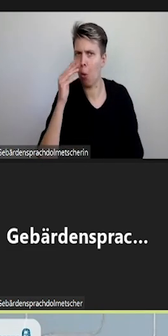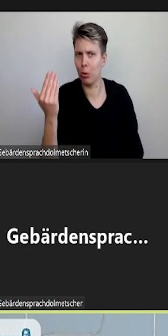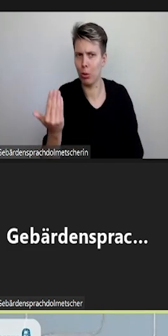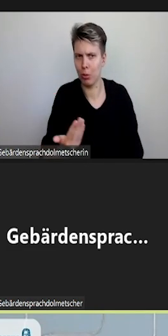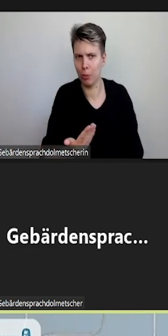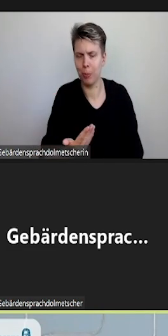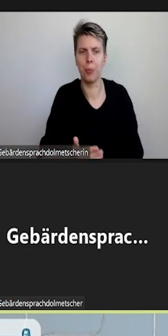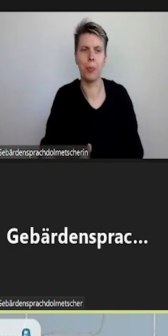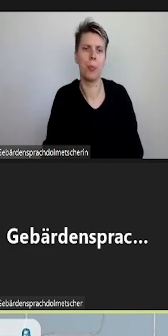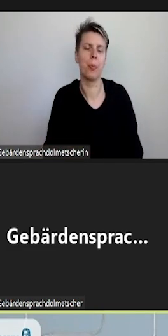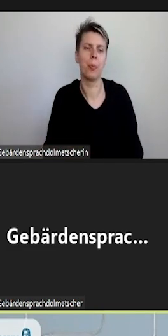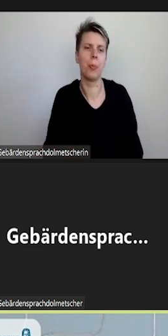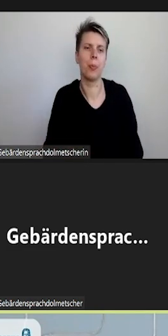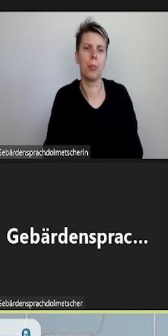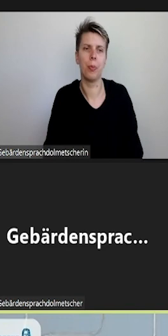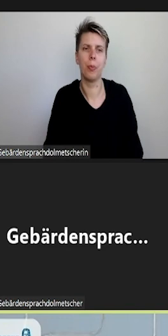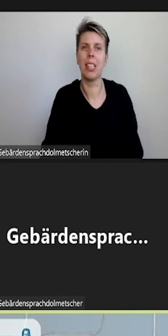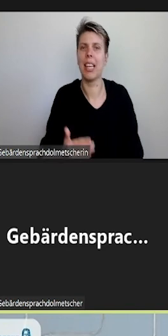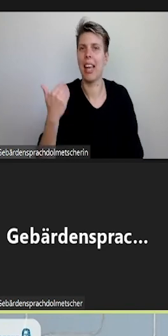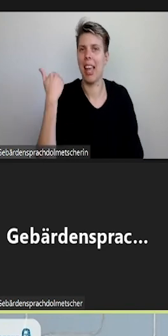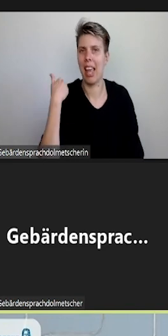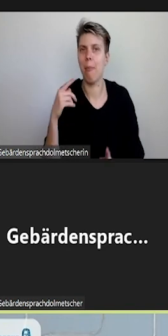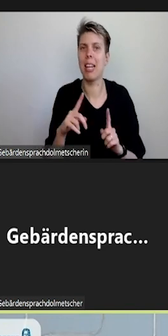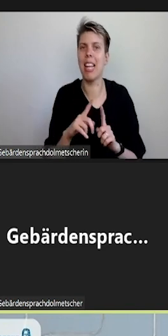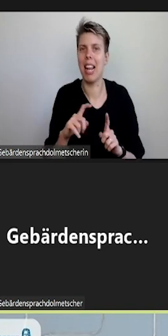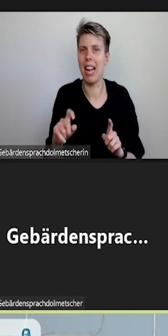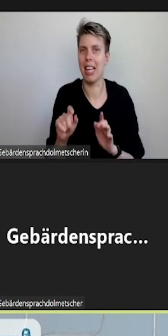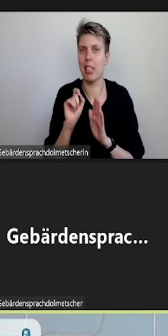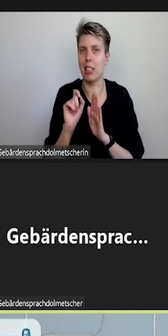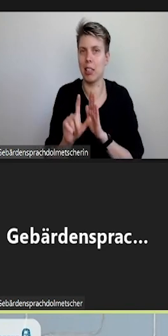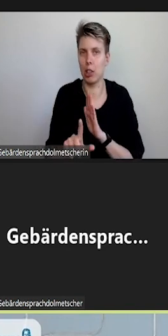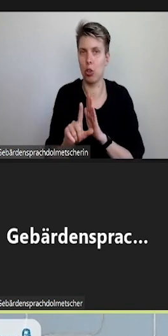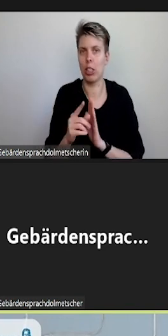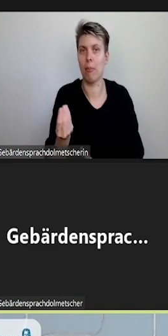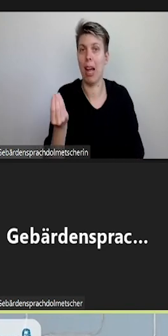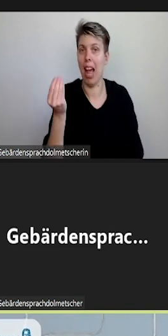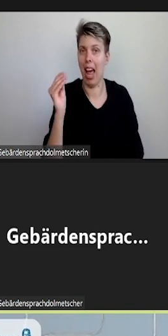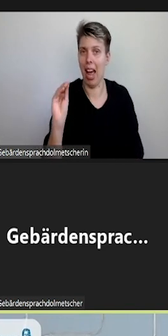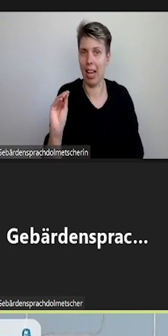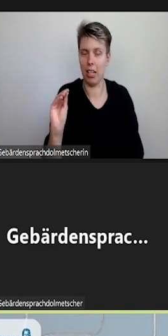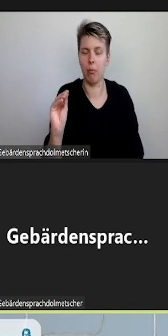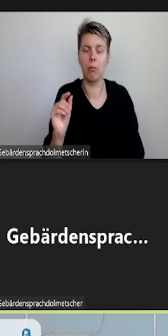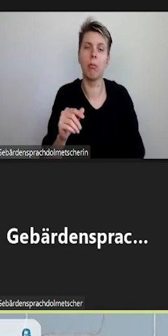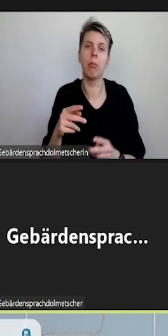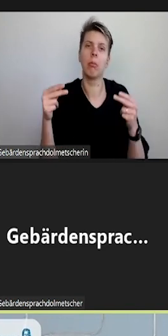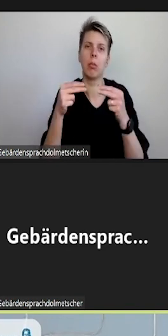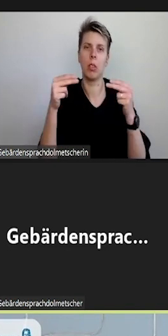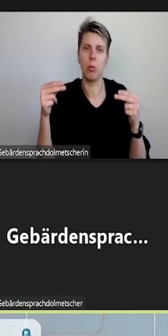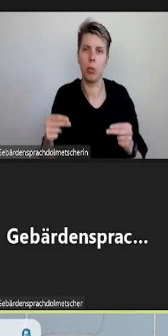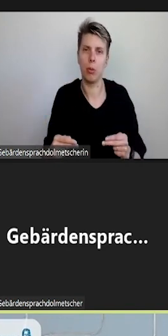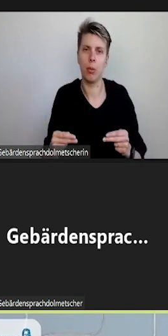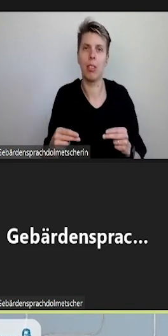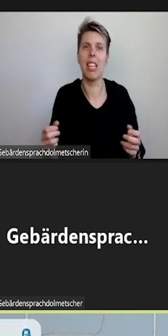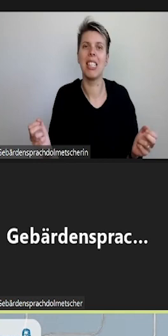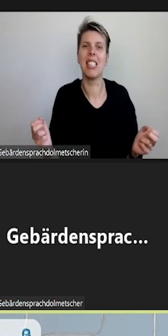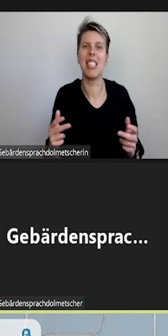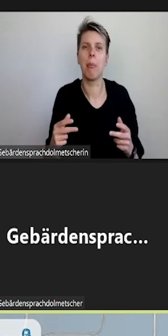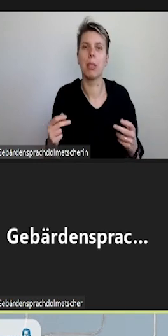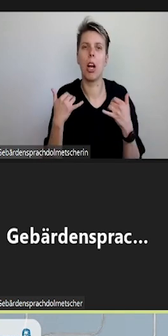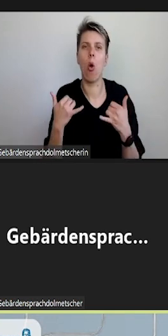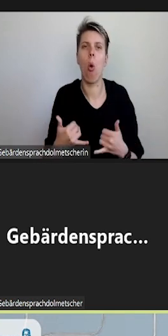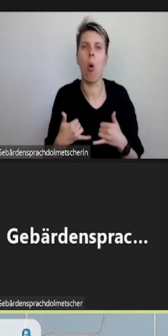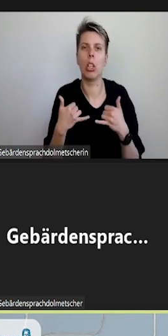Und zwar, wenn Sie den Link, den wir Ihnen zur Verfügung stellen, wenn Sie den eingeben, kommen Sie auf die Webseite von Subtitle Horse und